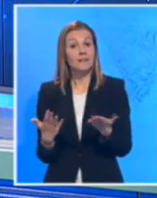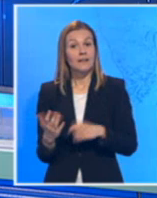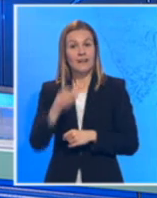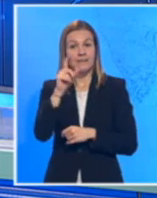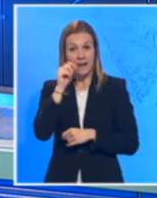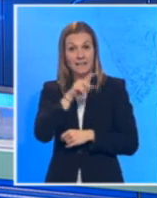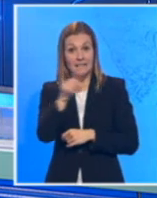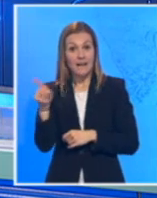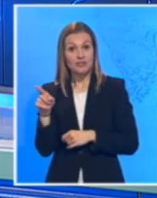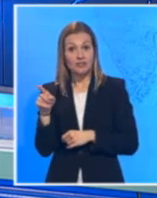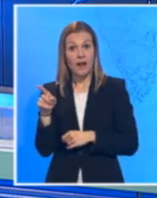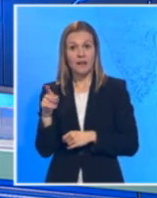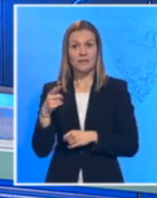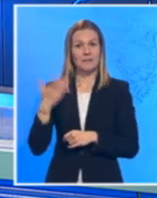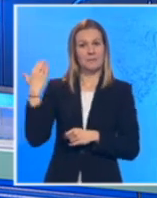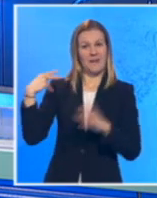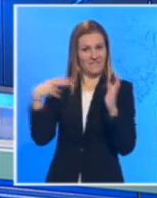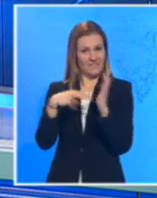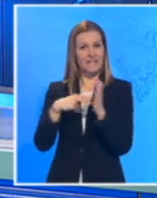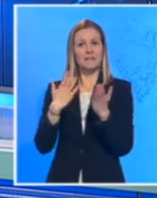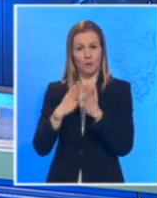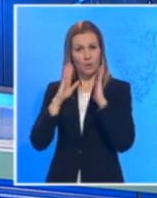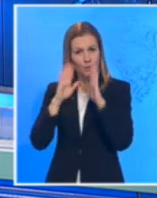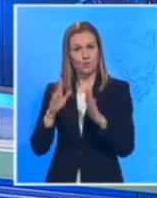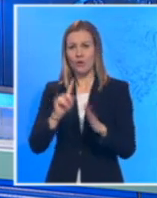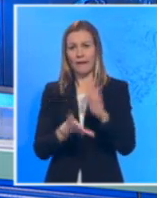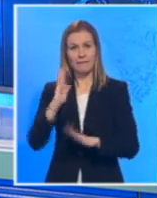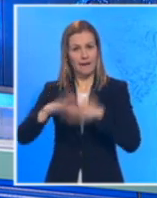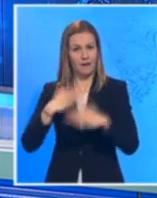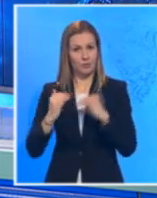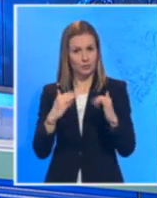li su građani Srbije prethodnog vikenda poštovali zabrnu kretanja?